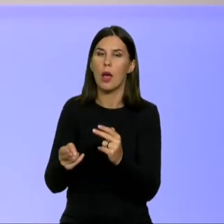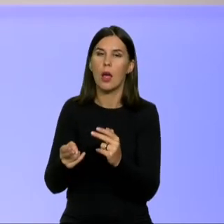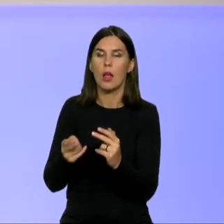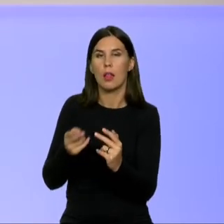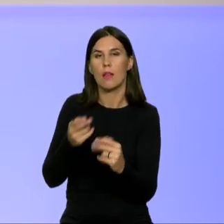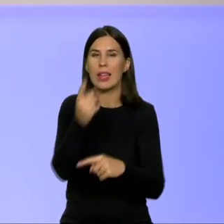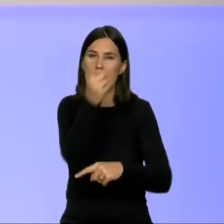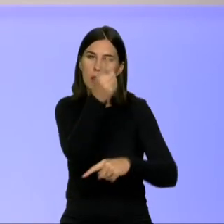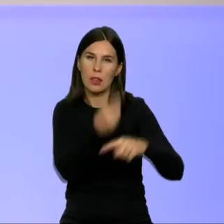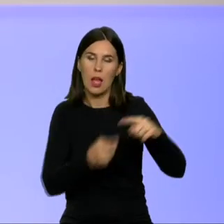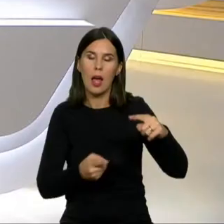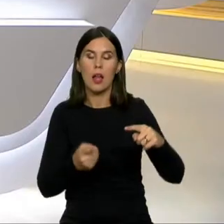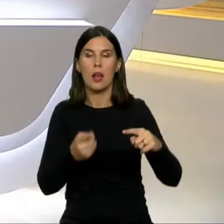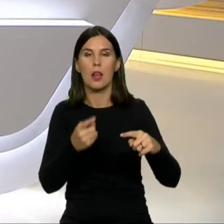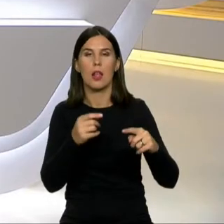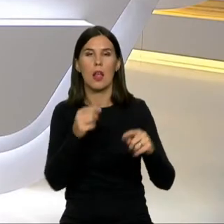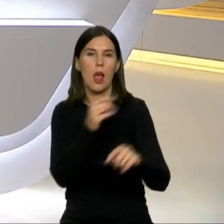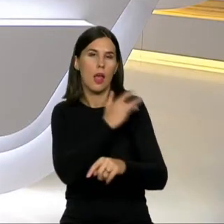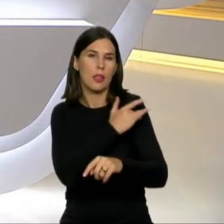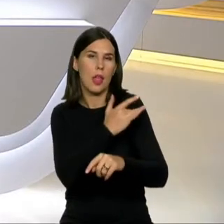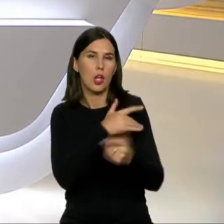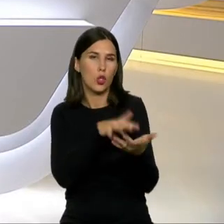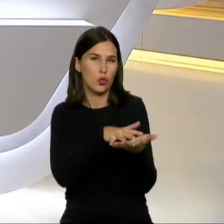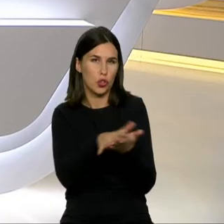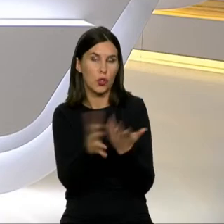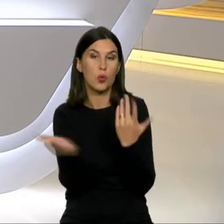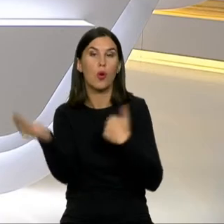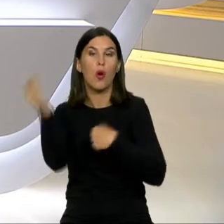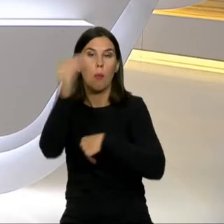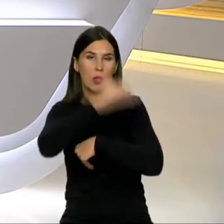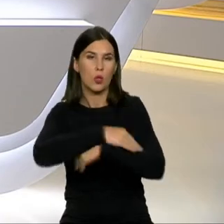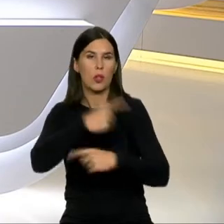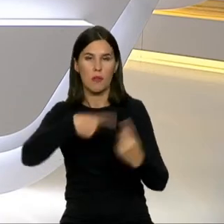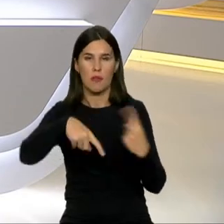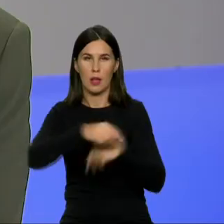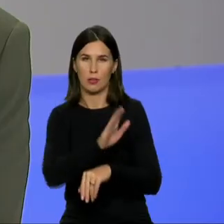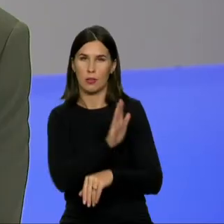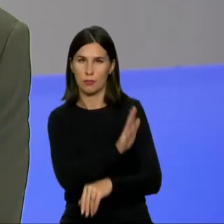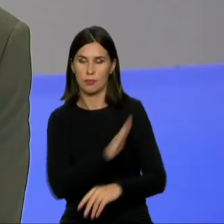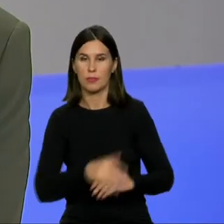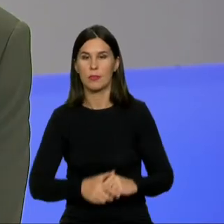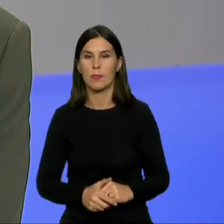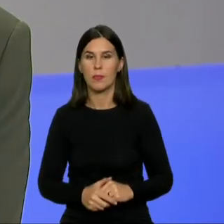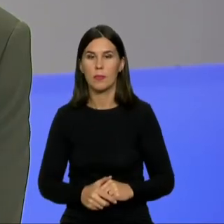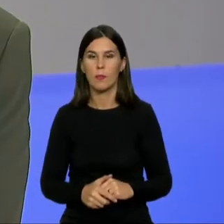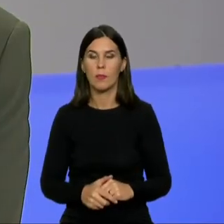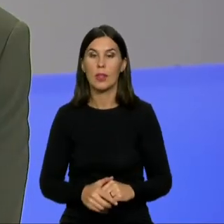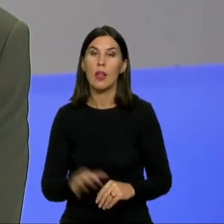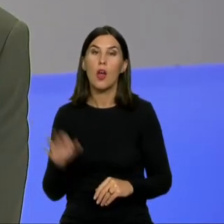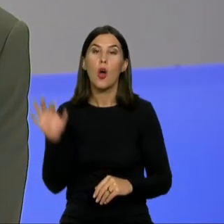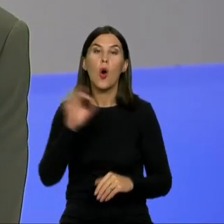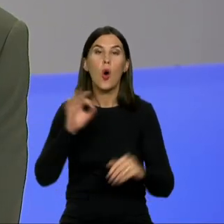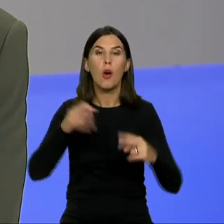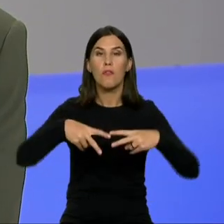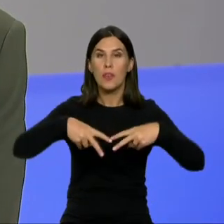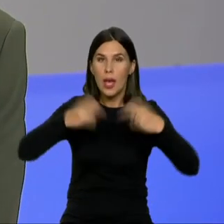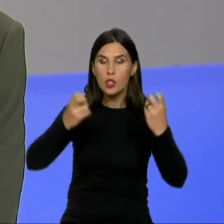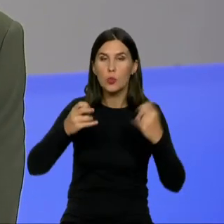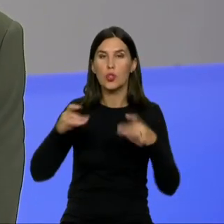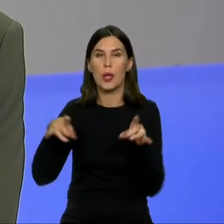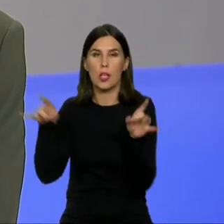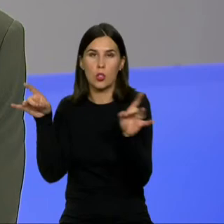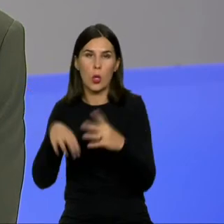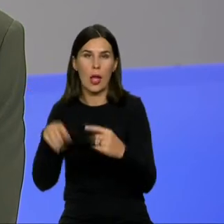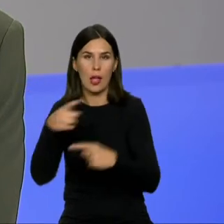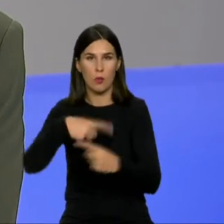energijos išteklių versloje. Kaip vis daug to patiks, lenkiam dar, kad mūsų žiūrovams būtų aiškiau dėl viešbučių ir restoranų verslo? Kaip